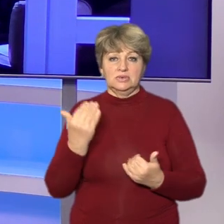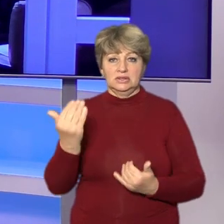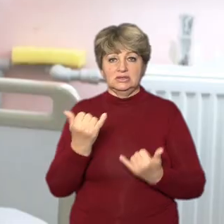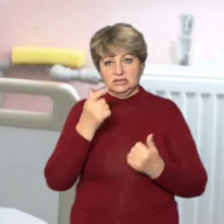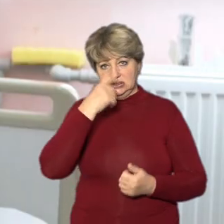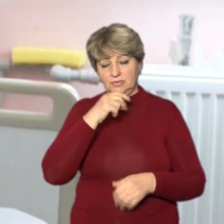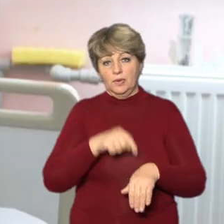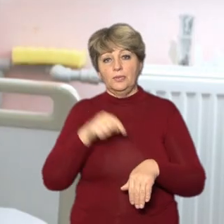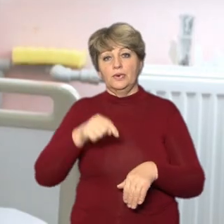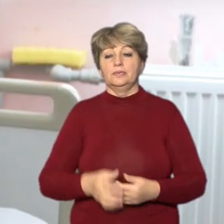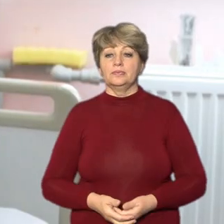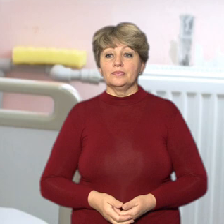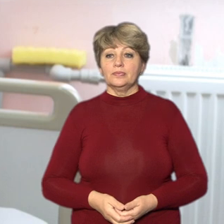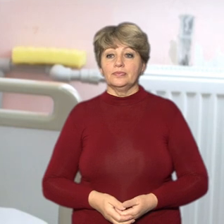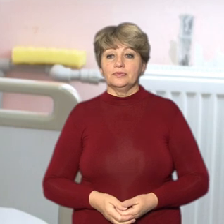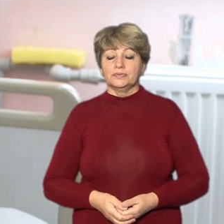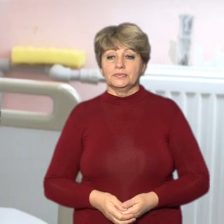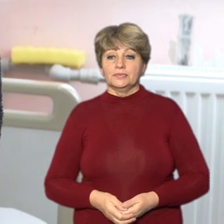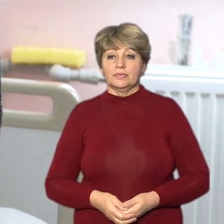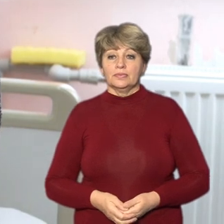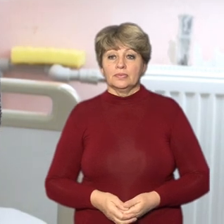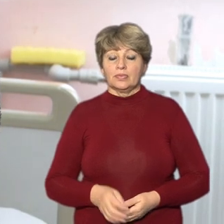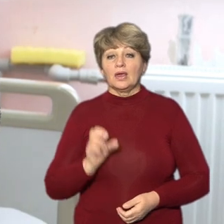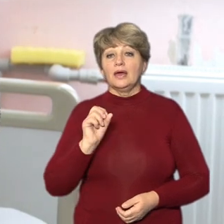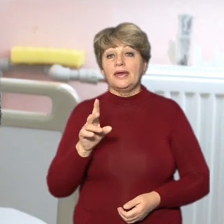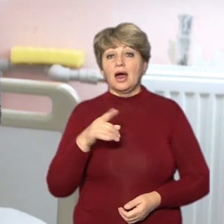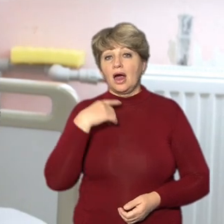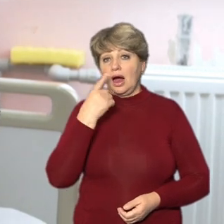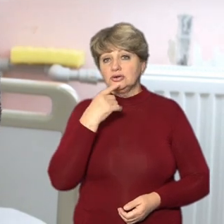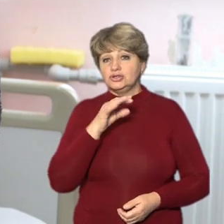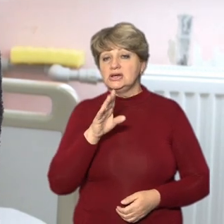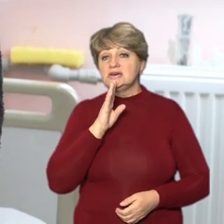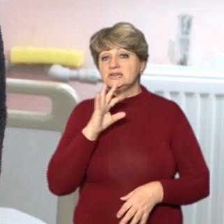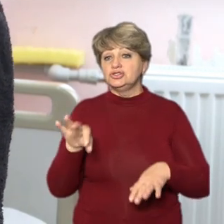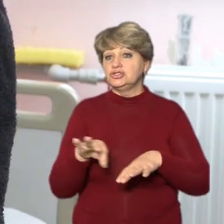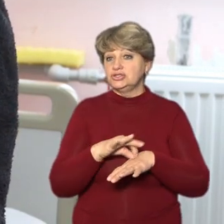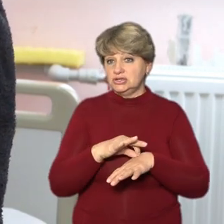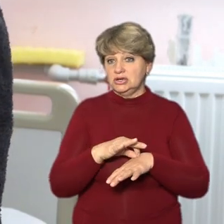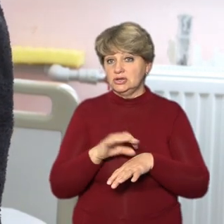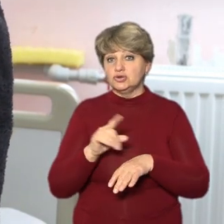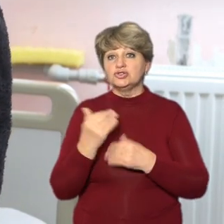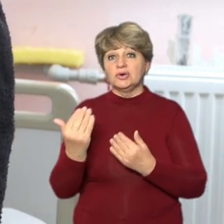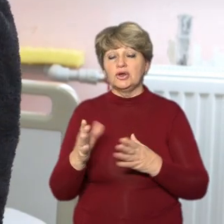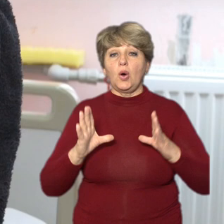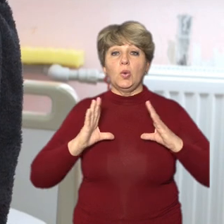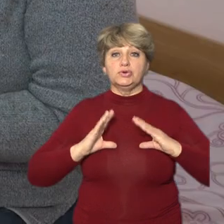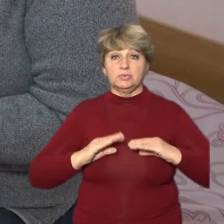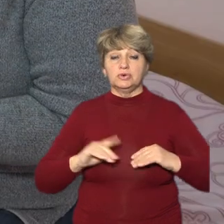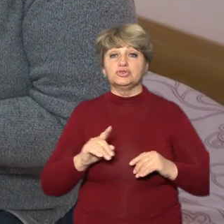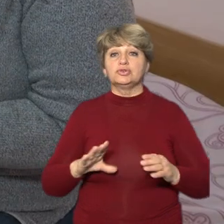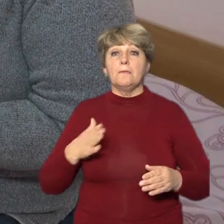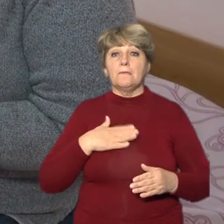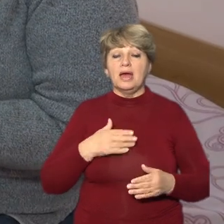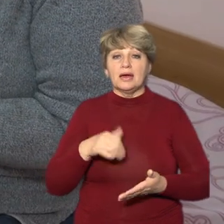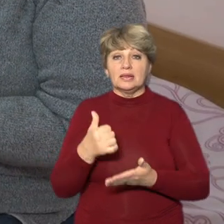Рева. Радість, як каже жінка, що її успокає, що всі живі.